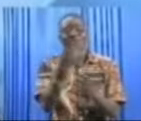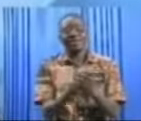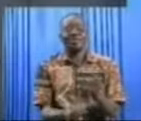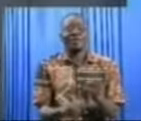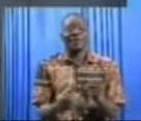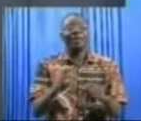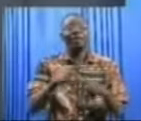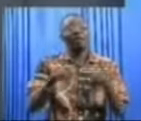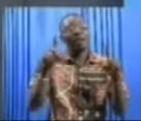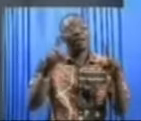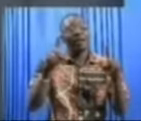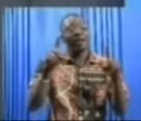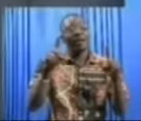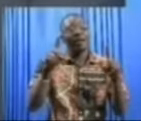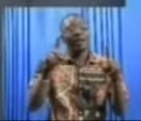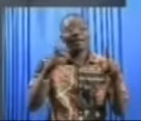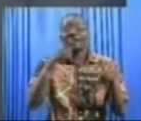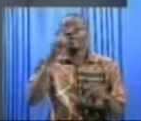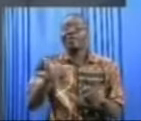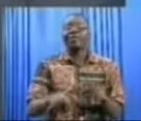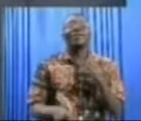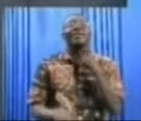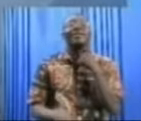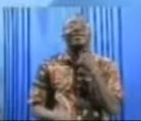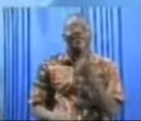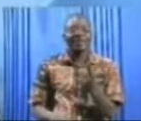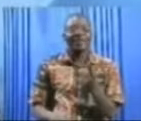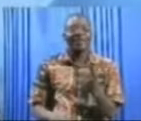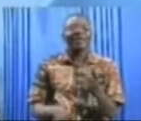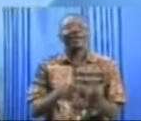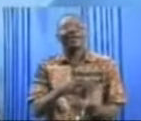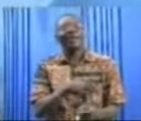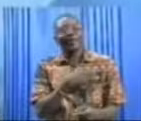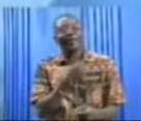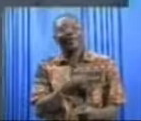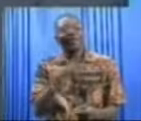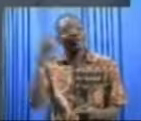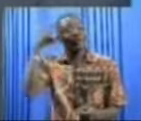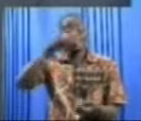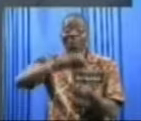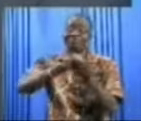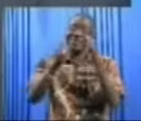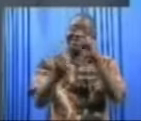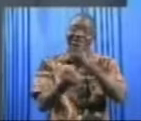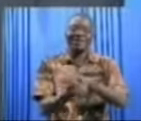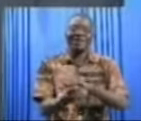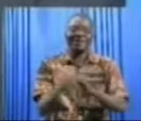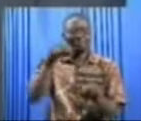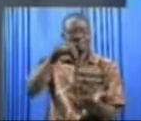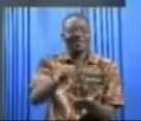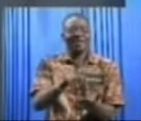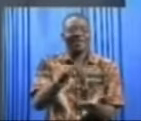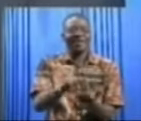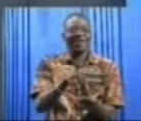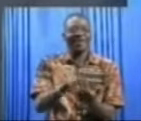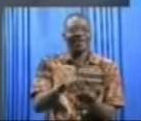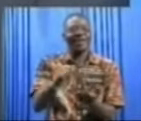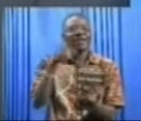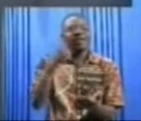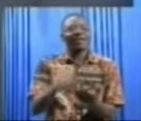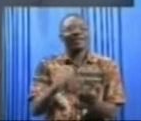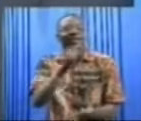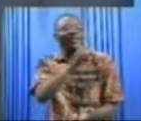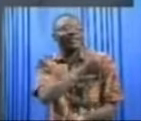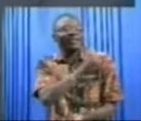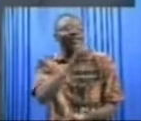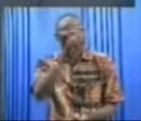Mais il faut dire qu'il y a des pièces de réchange, de qualité, telles que Steve Iago